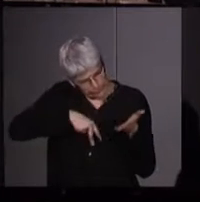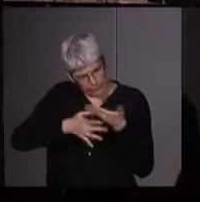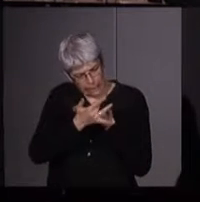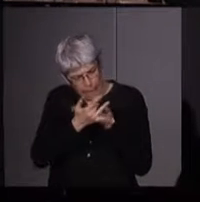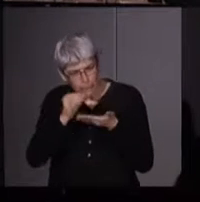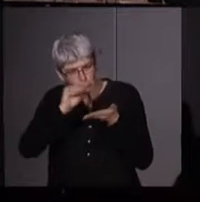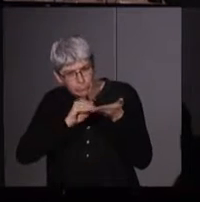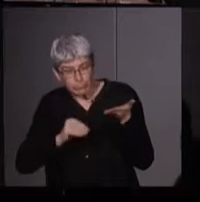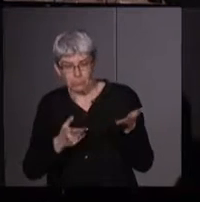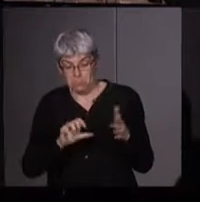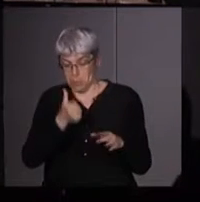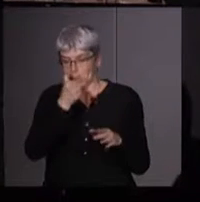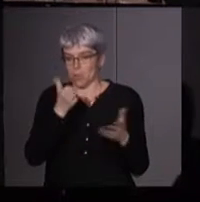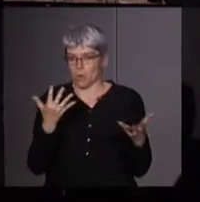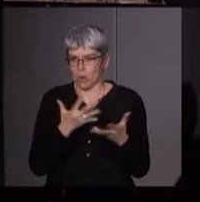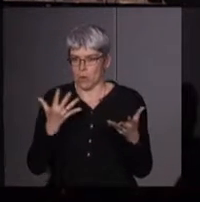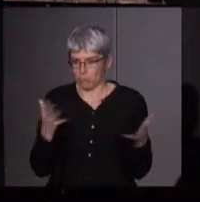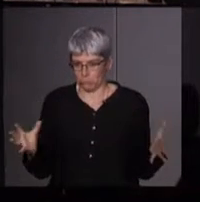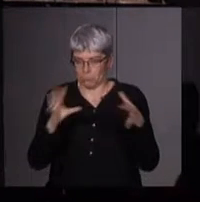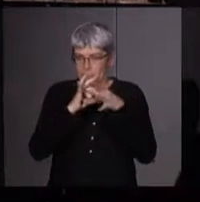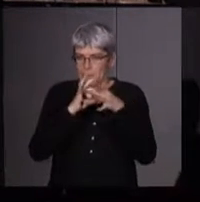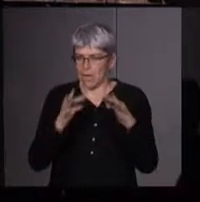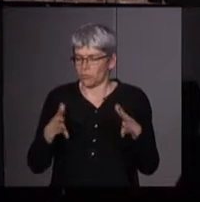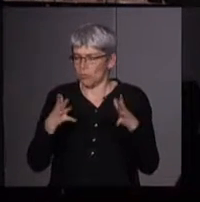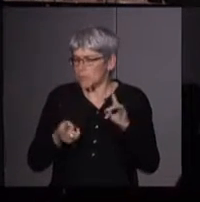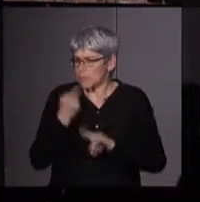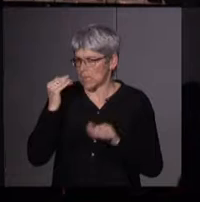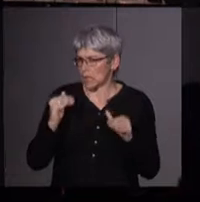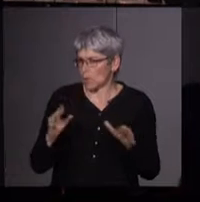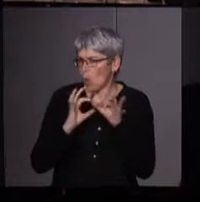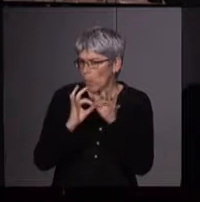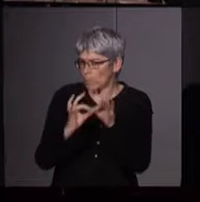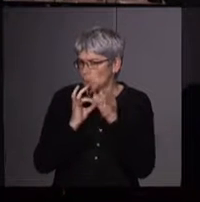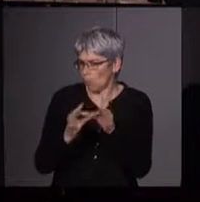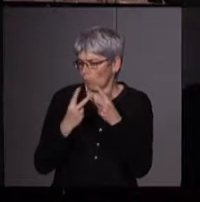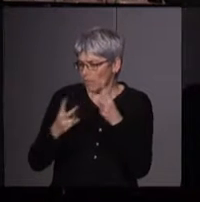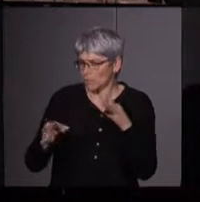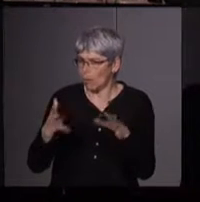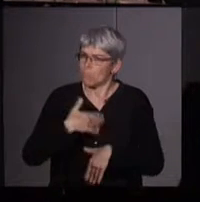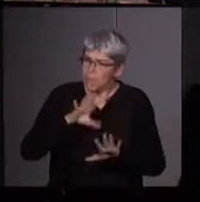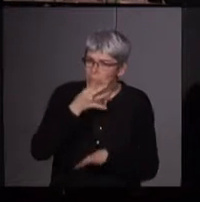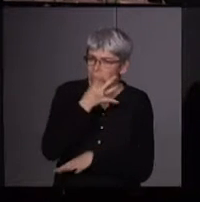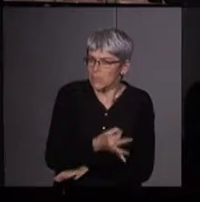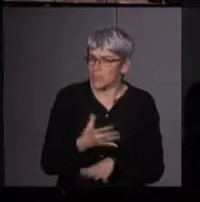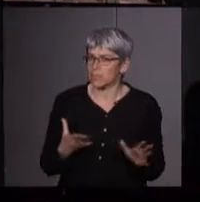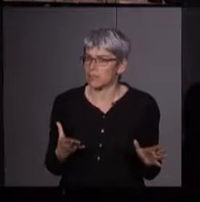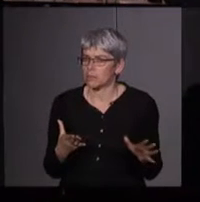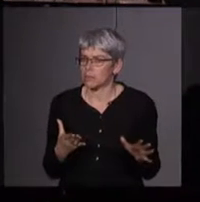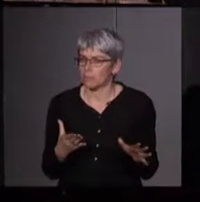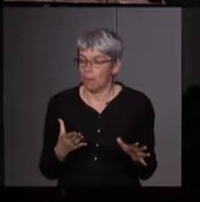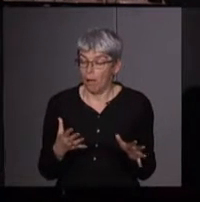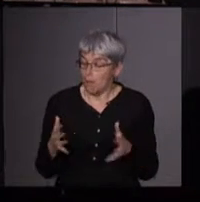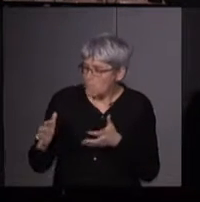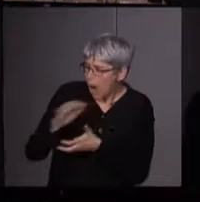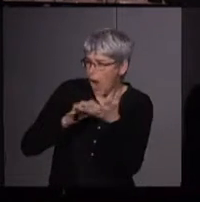pamphlets, etc., premièrement, c'est un rapport au temps assez particulier. Donc, même si elles disent qu'il y a une